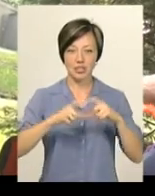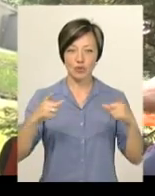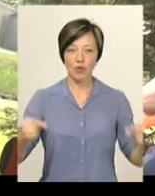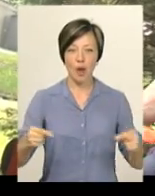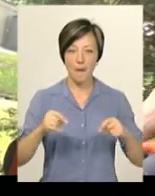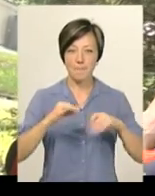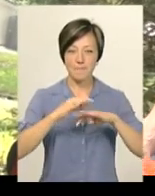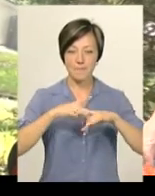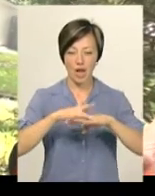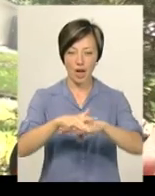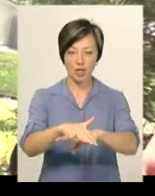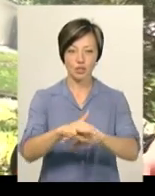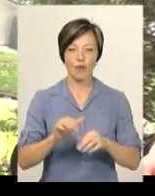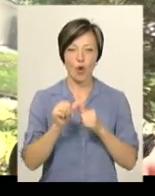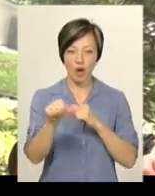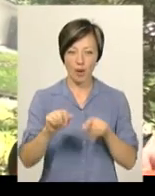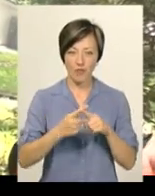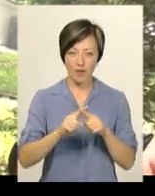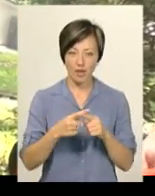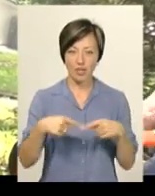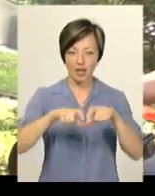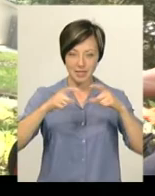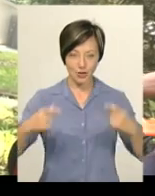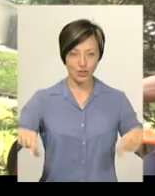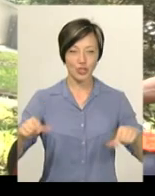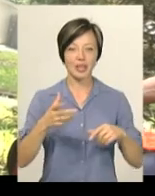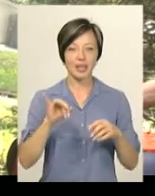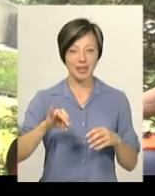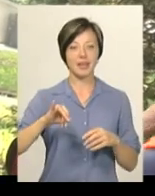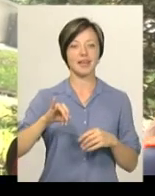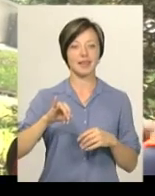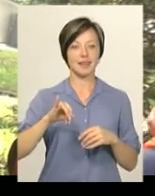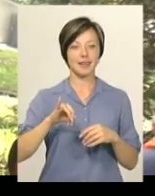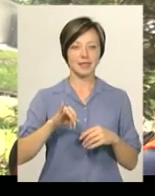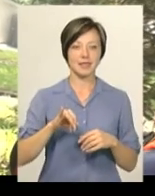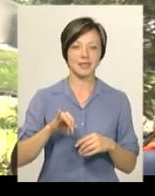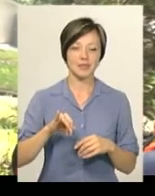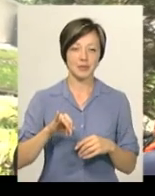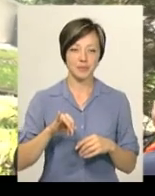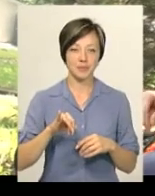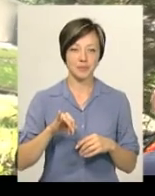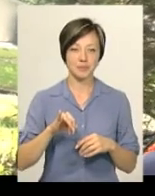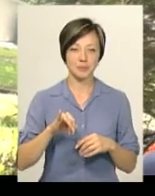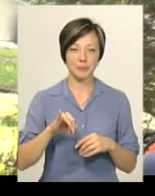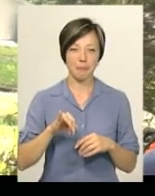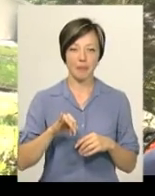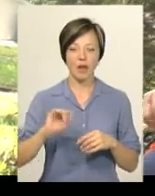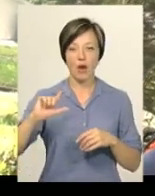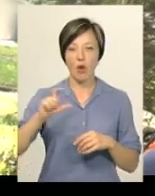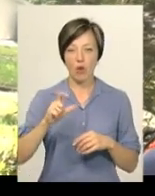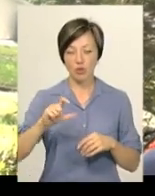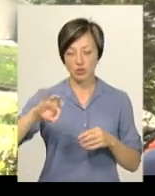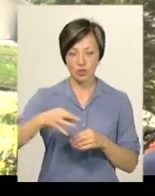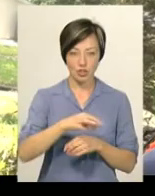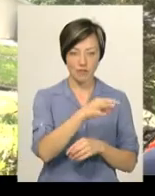мережеве. От теж окремо в'яжемо такі гарні стрічки і потім підкладаємо голочкою, акуратно